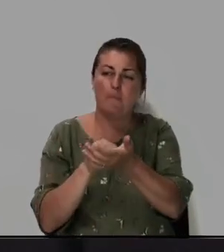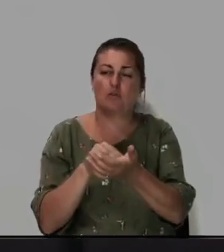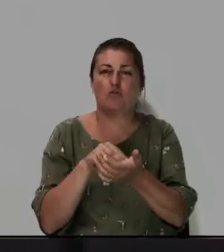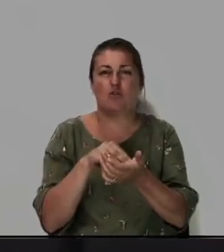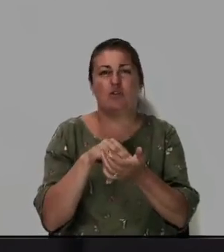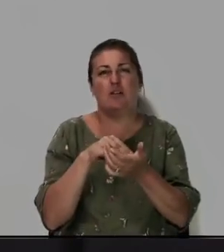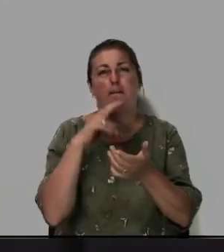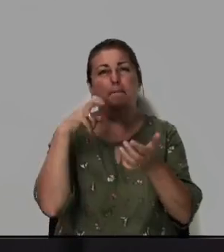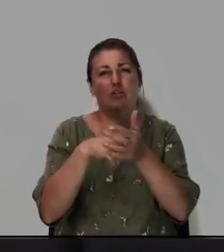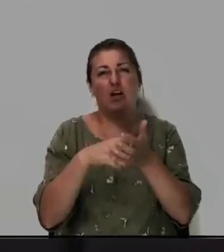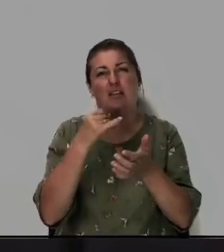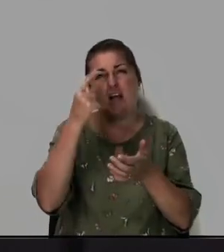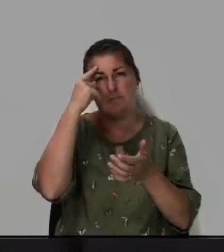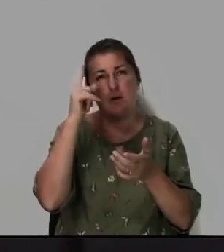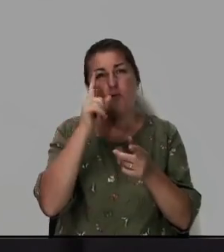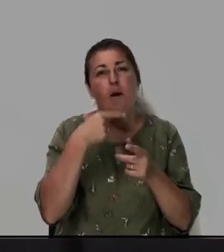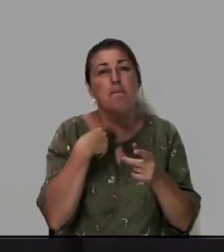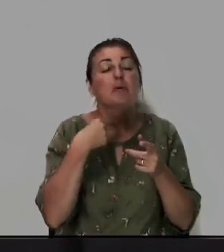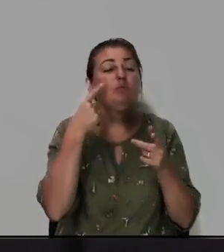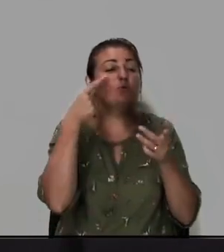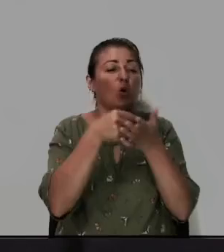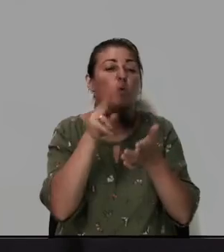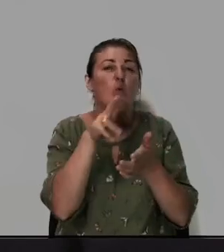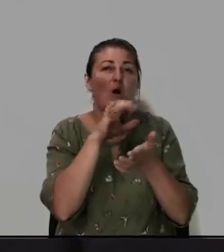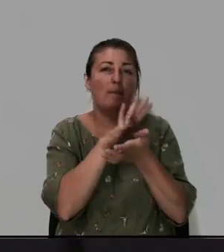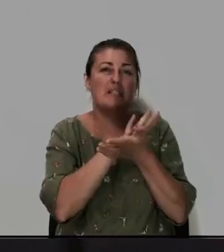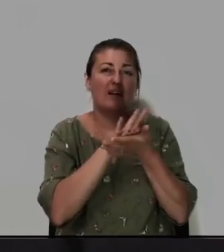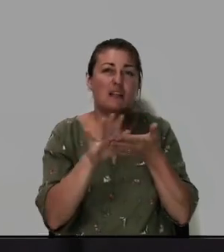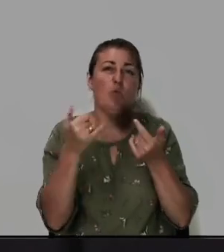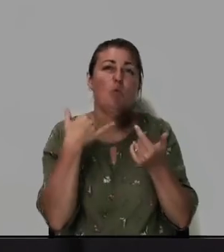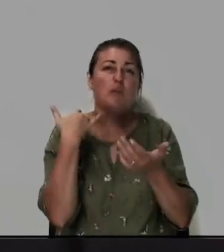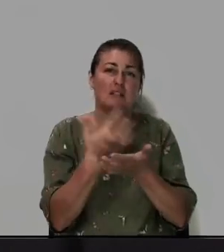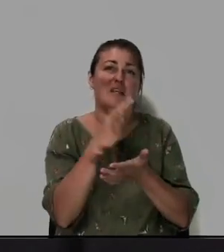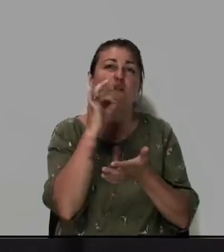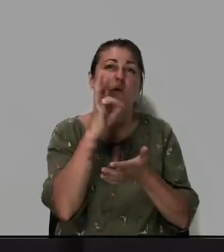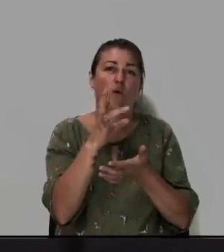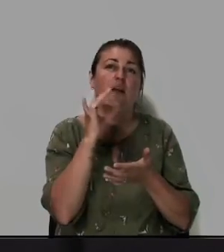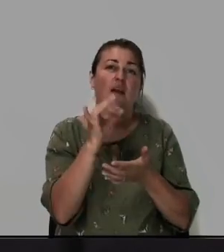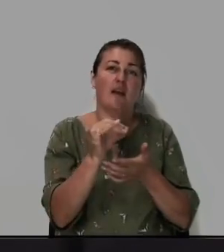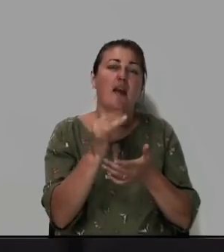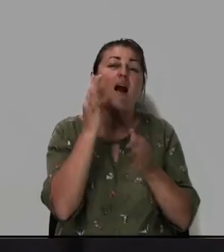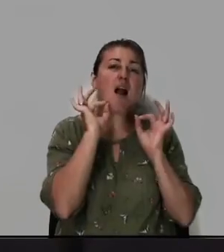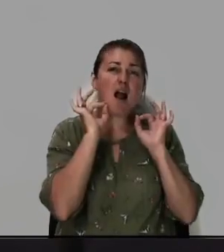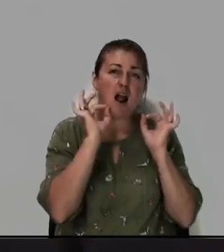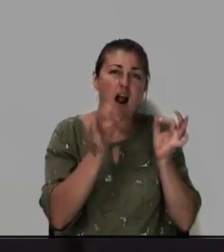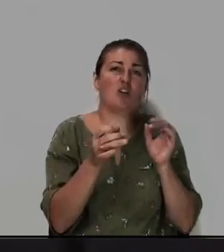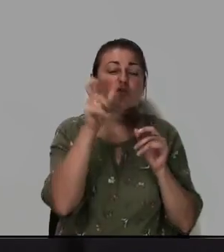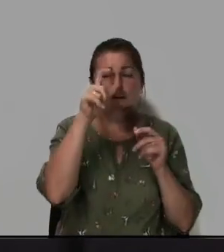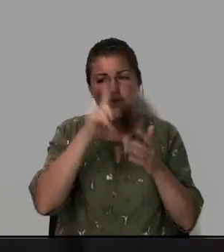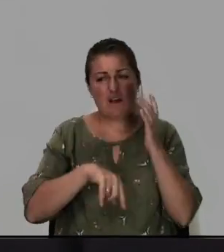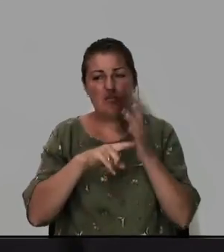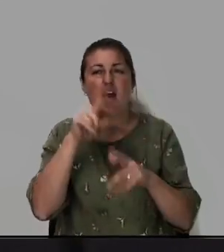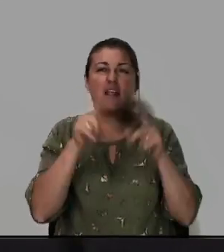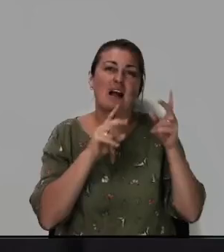их поэтому мы запечатлены Духом Святым у нас есть Он и конечно праведники иногда